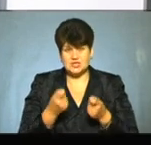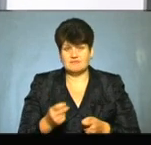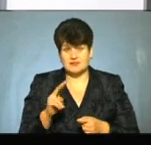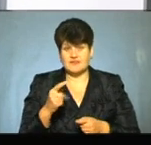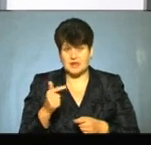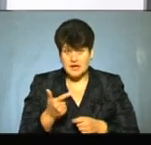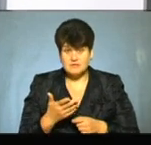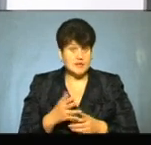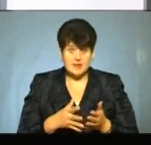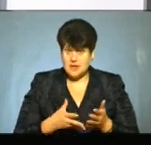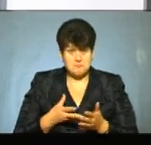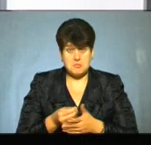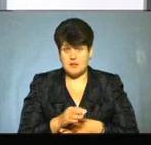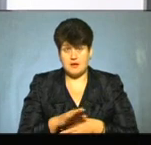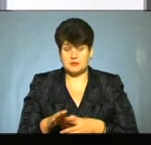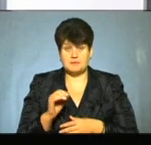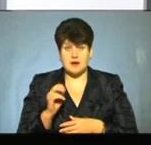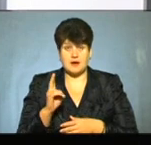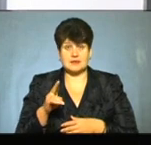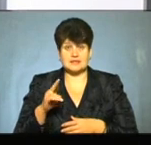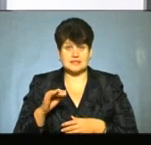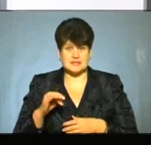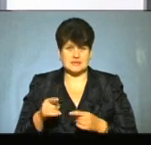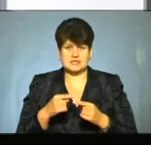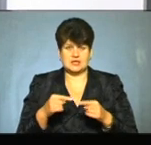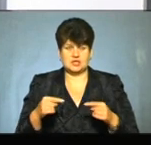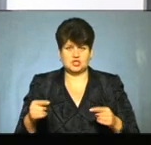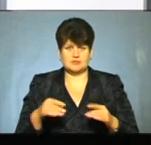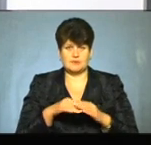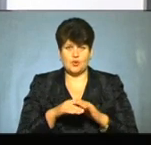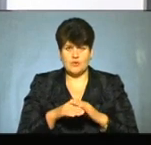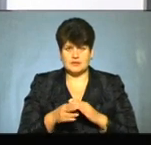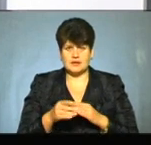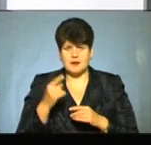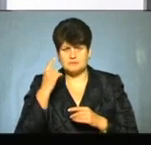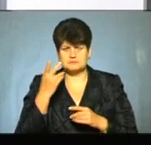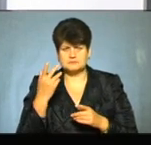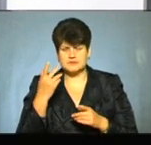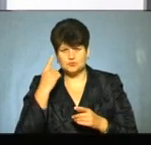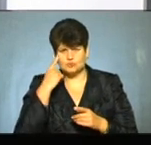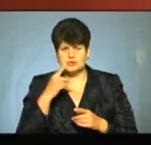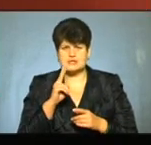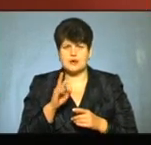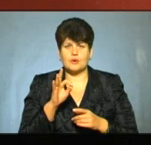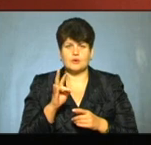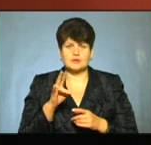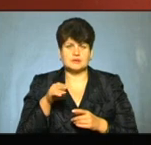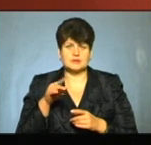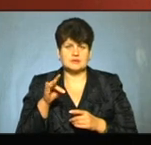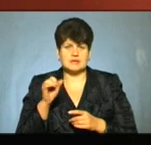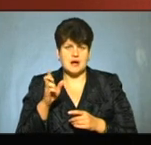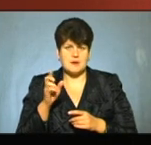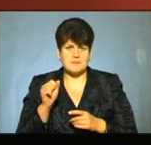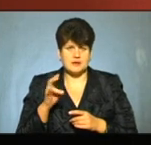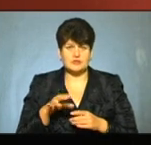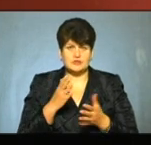за літр, так? І не сплачуємо акциз, так далі, ще які інші. І приховував підозрю, що це якась контрабандне пальне, так, щоб його неофіційно, воно є